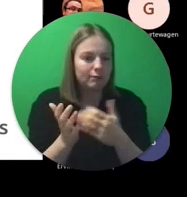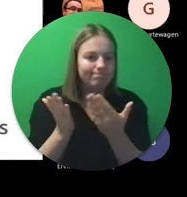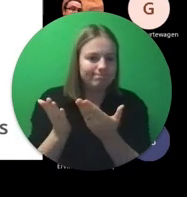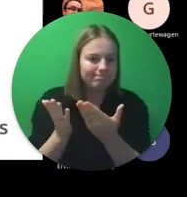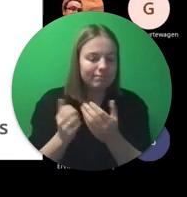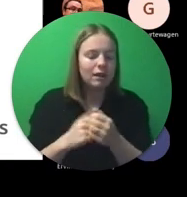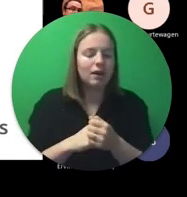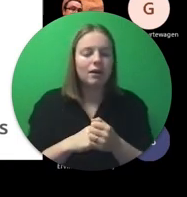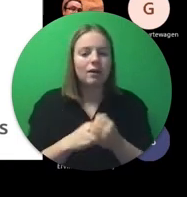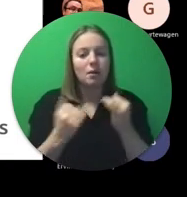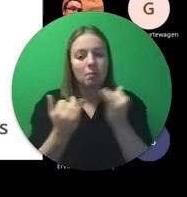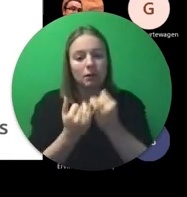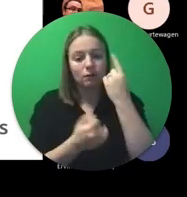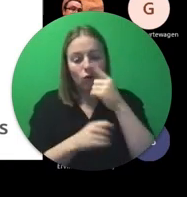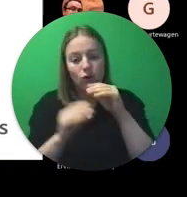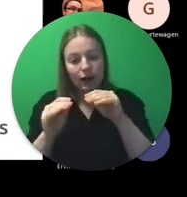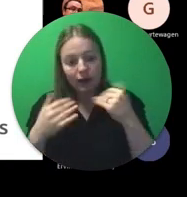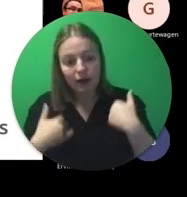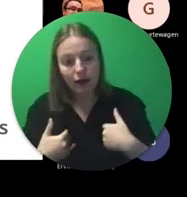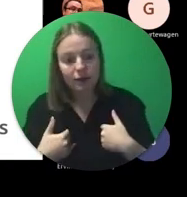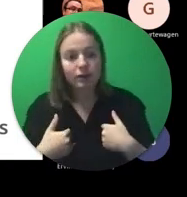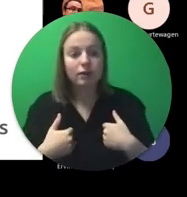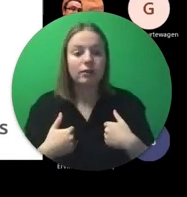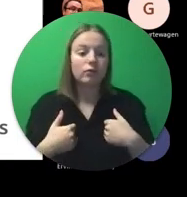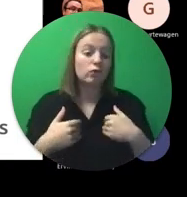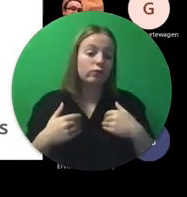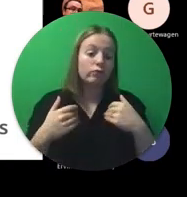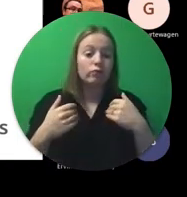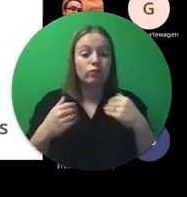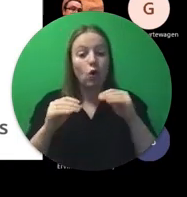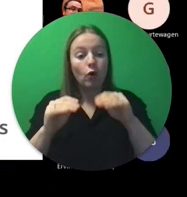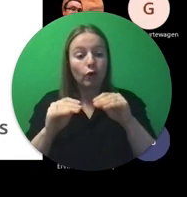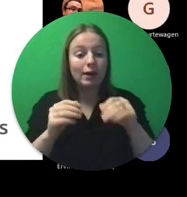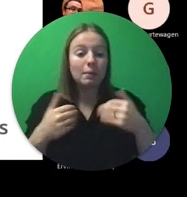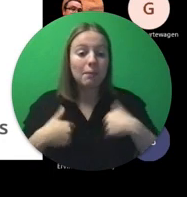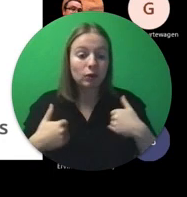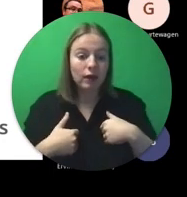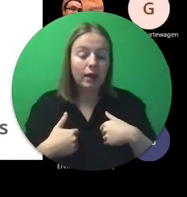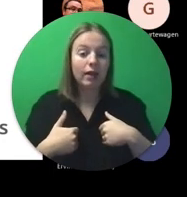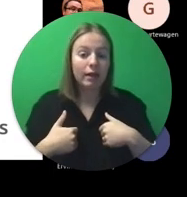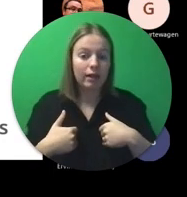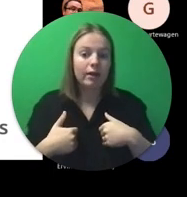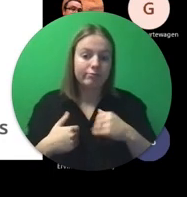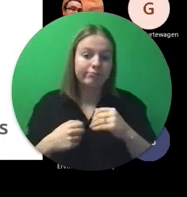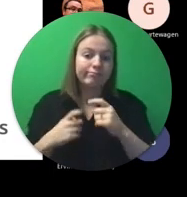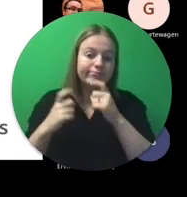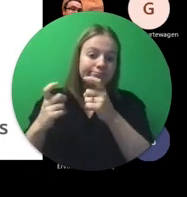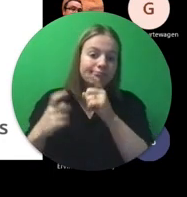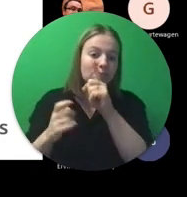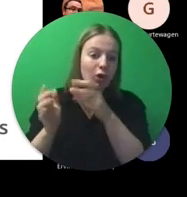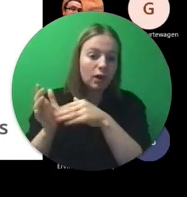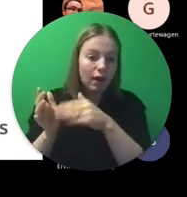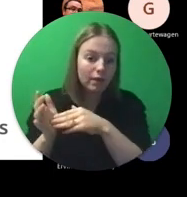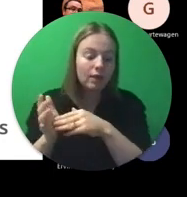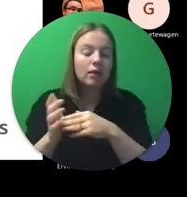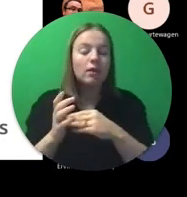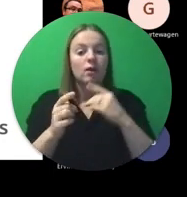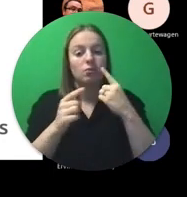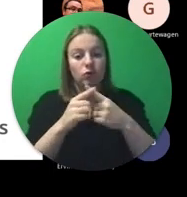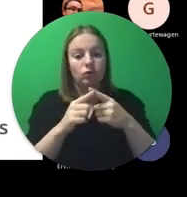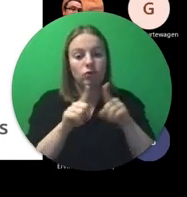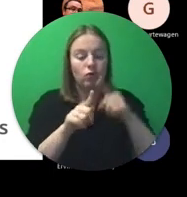voor leerkrachten, maar in het algemeen onderwijspersoneel die naar het buitenland gaat als voor leerlingen.